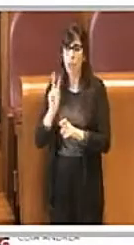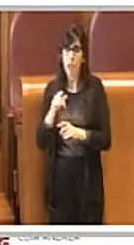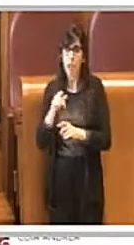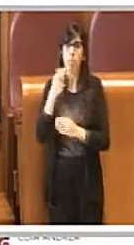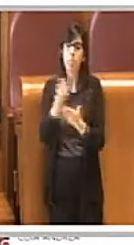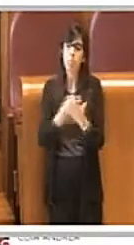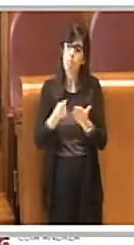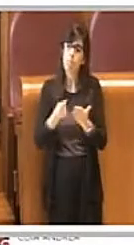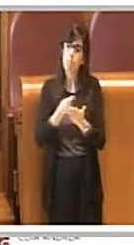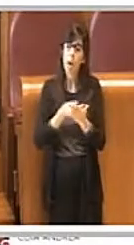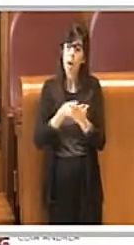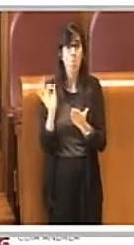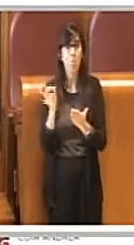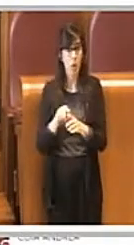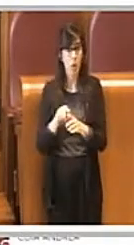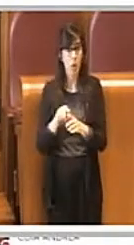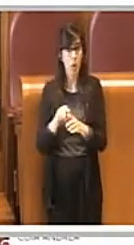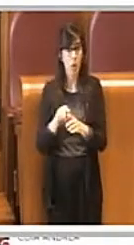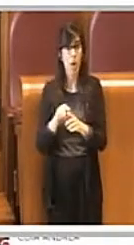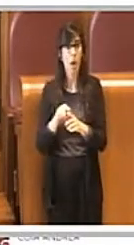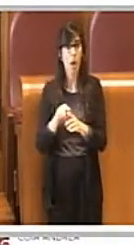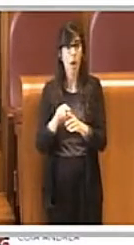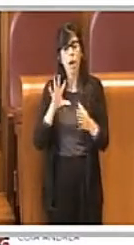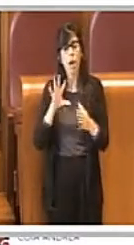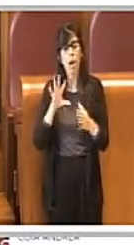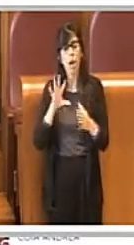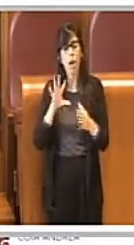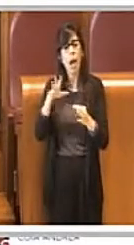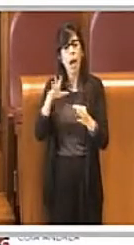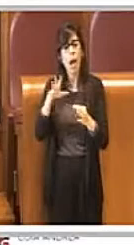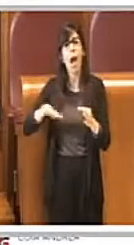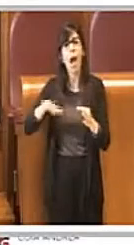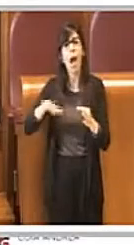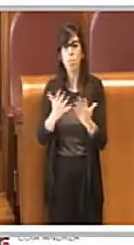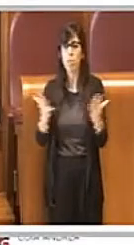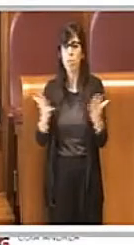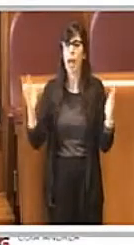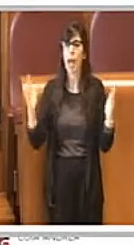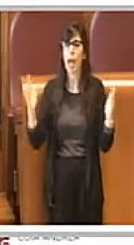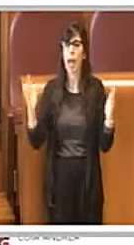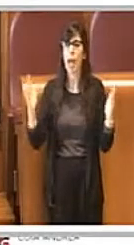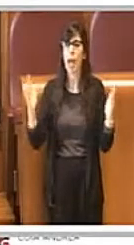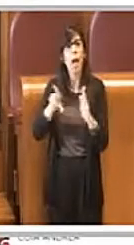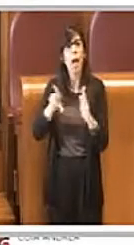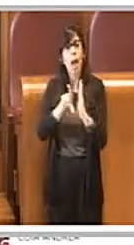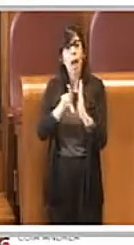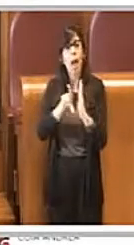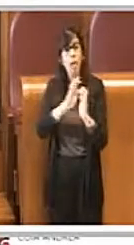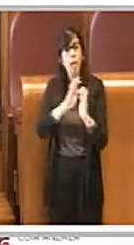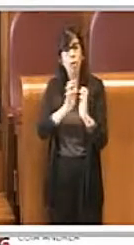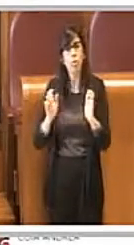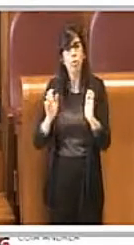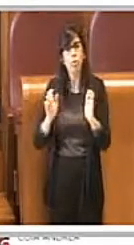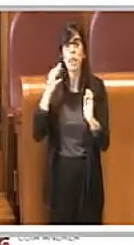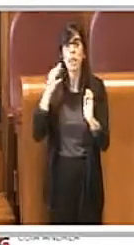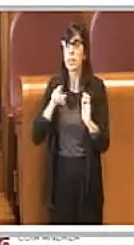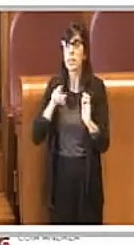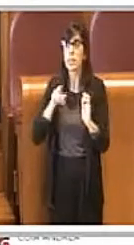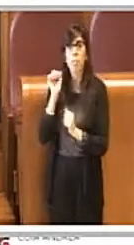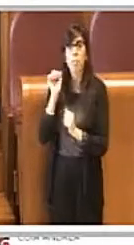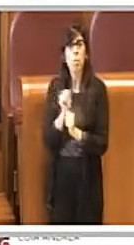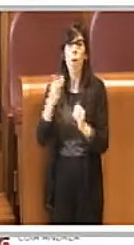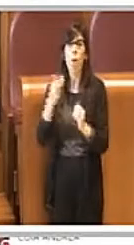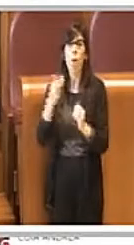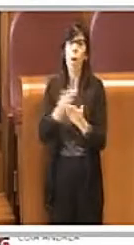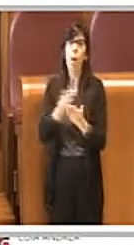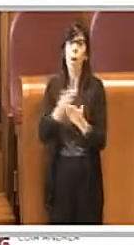piano, in relazione all'ambiente circostante, alle leggi vigenti, hanno sempre temuto che il piano casa fermi fosse